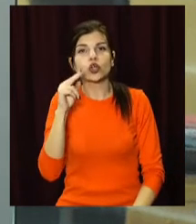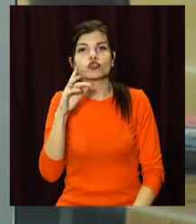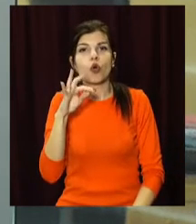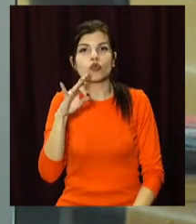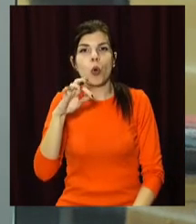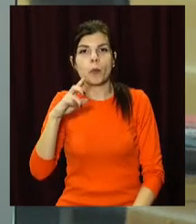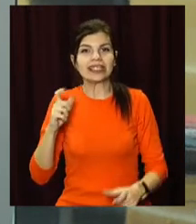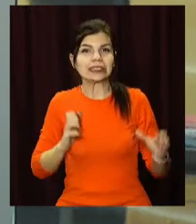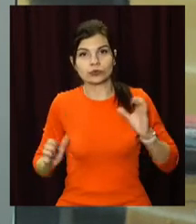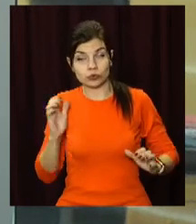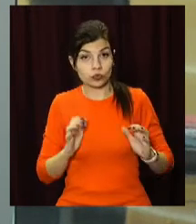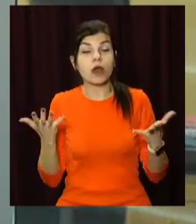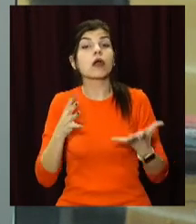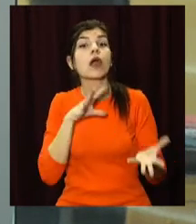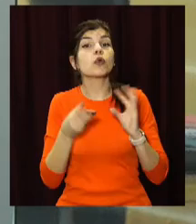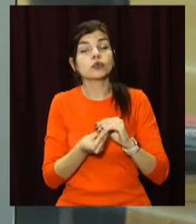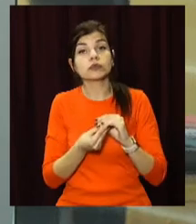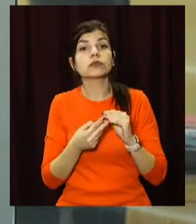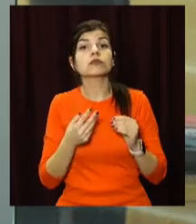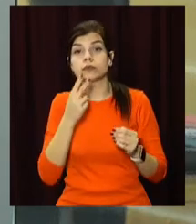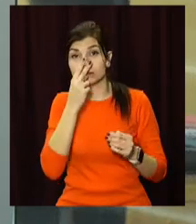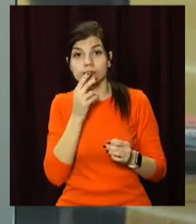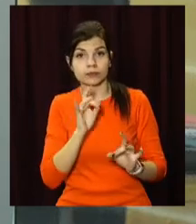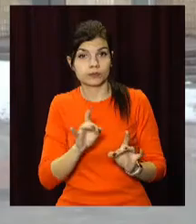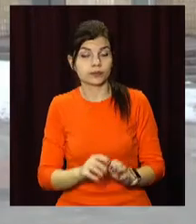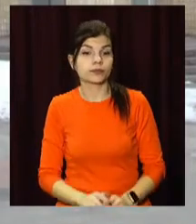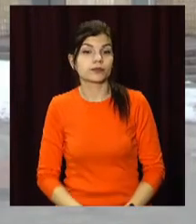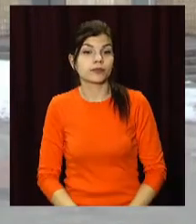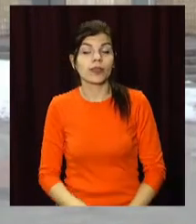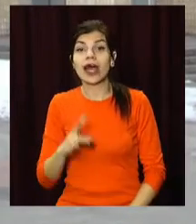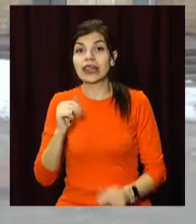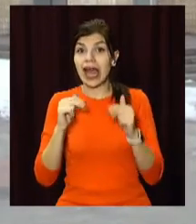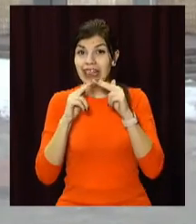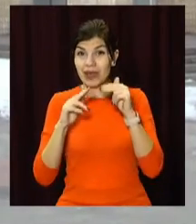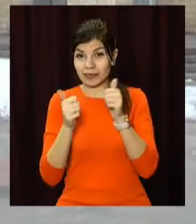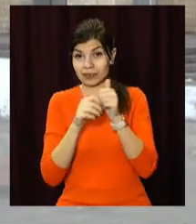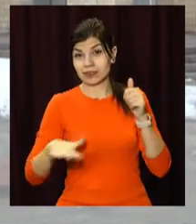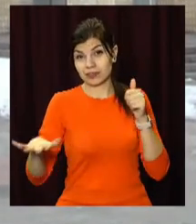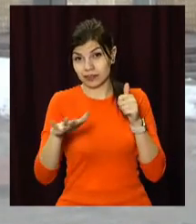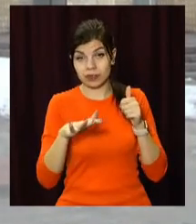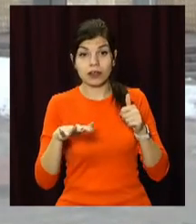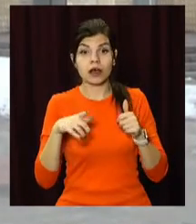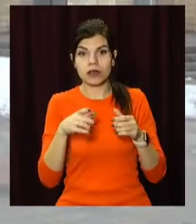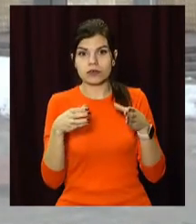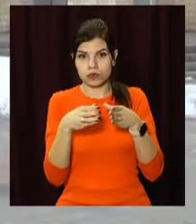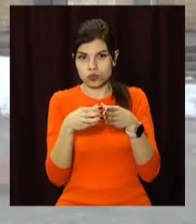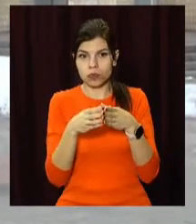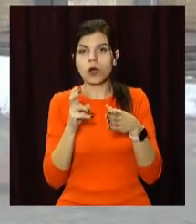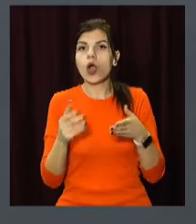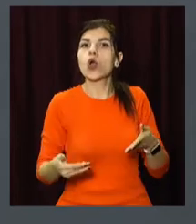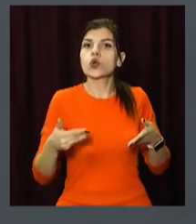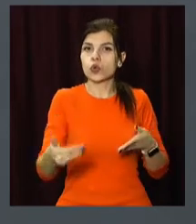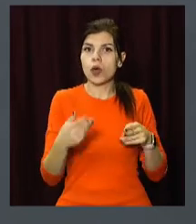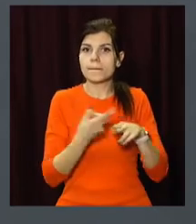розвитку». Які отримали результати – далі в сюжеті. На Дніпропетровщині стартувала масштабна кампанія «Крок до